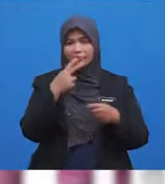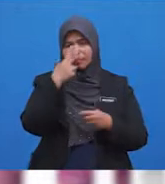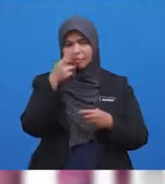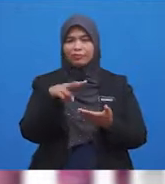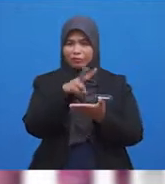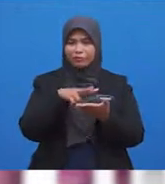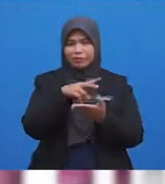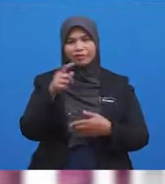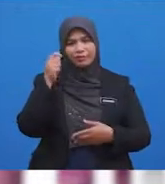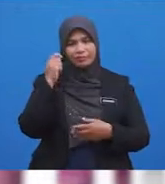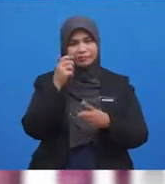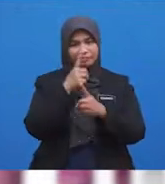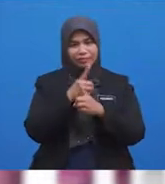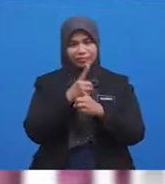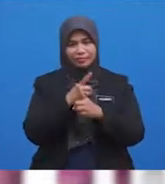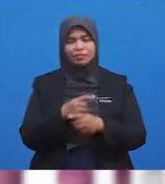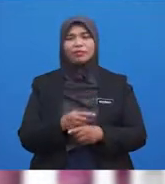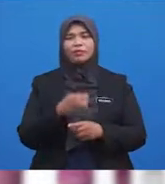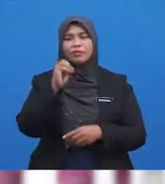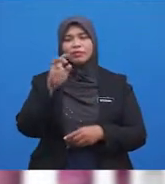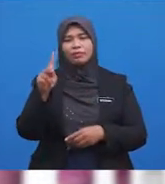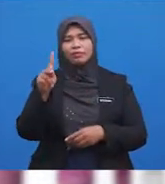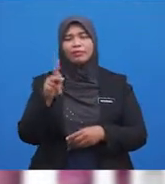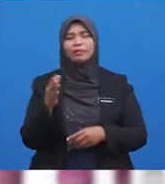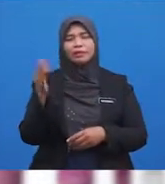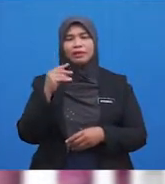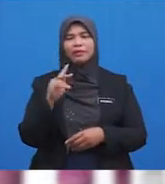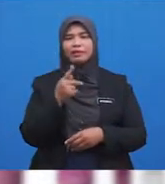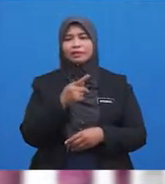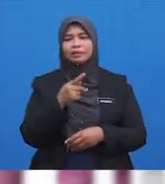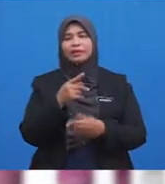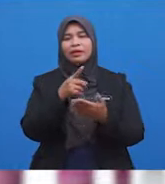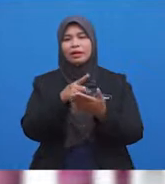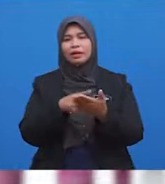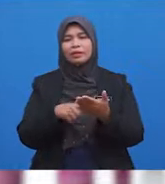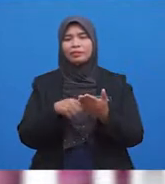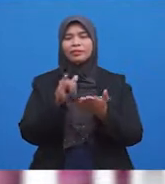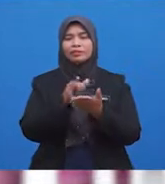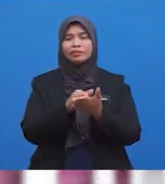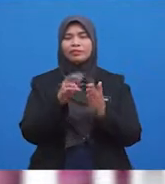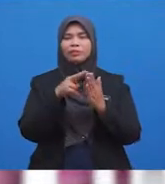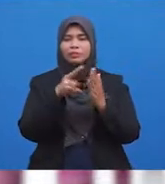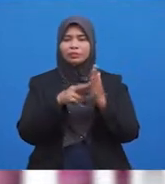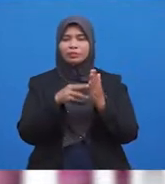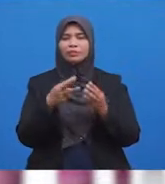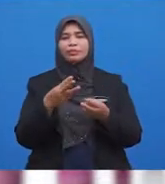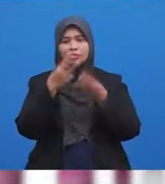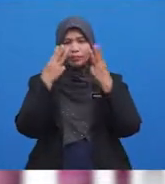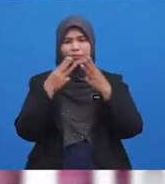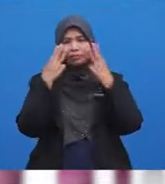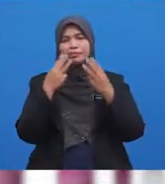tadi. Betul? Okey, mari apa itu rukun wuduk ya murid-murid.